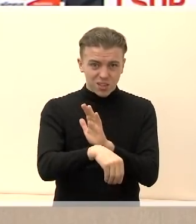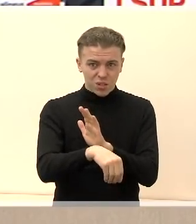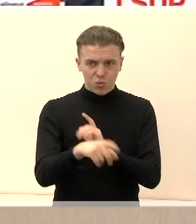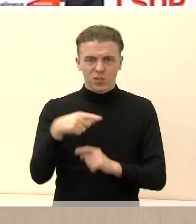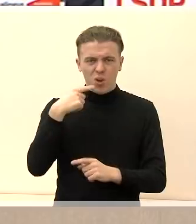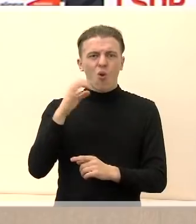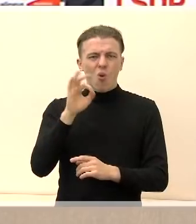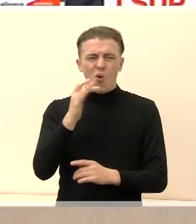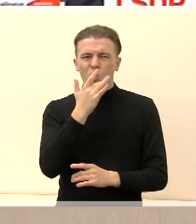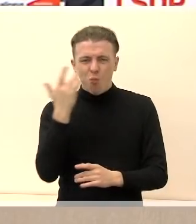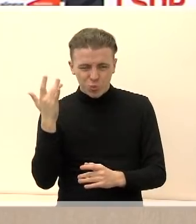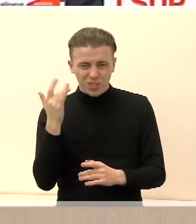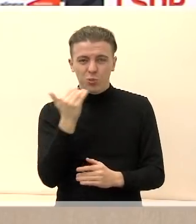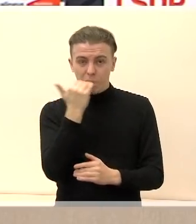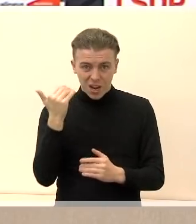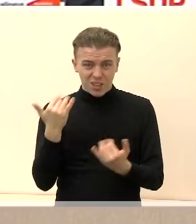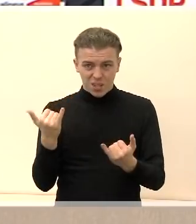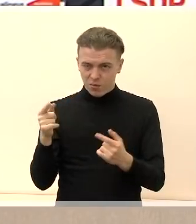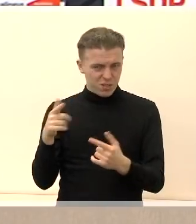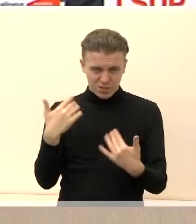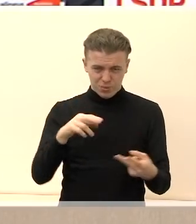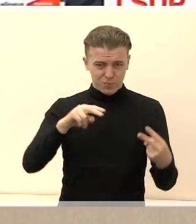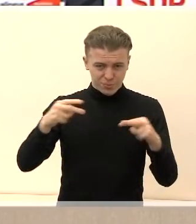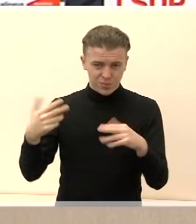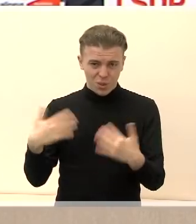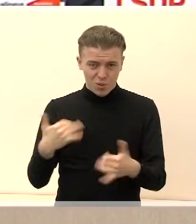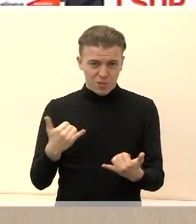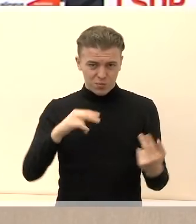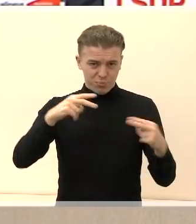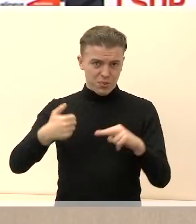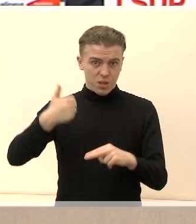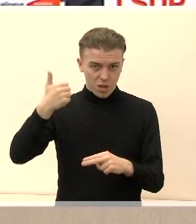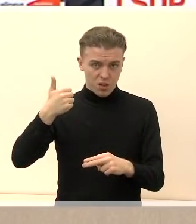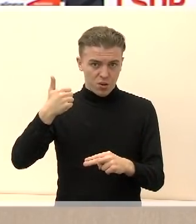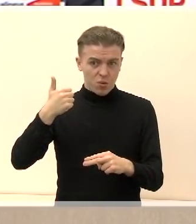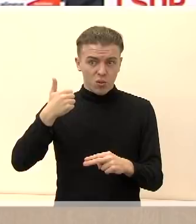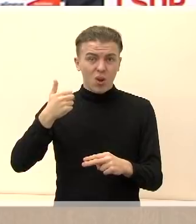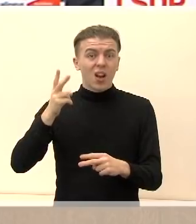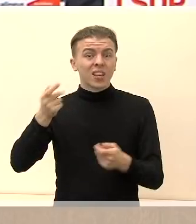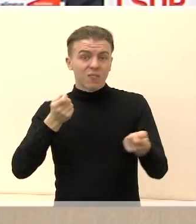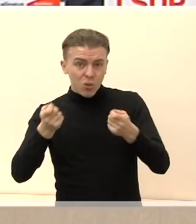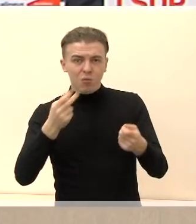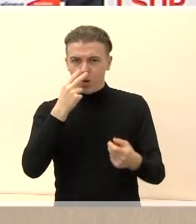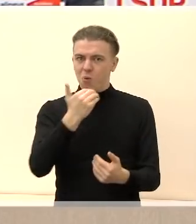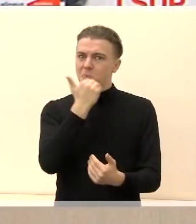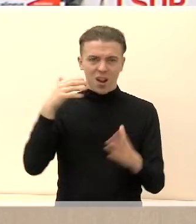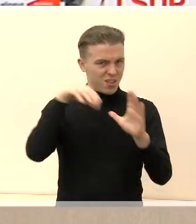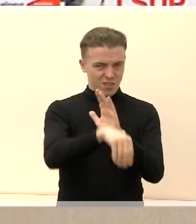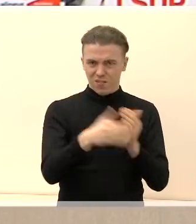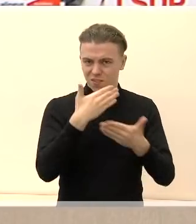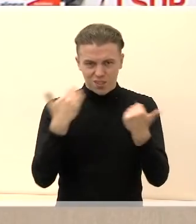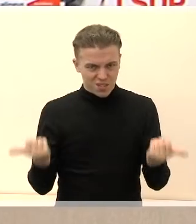komunistų partiją, taip ir šitie dalykai prie jau. Iš vadovų paskutinių, kur buvo irgi matom, kad toli gražu, ne partijos nariai, tai nereikėtų čia